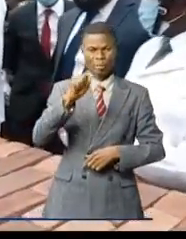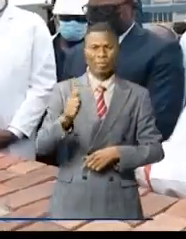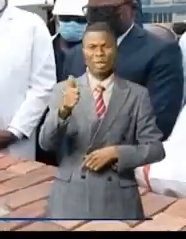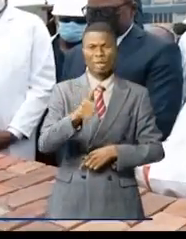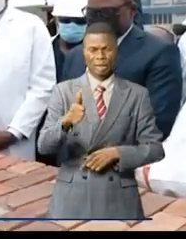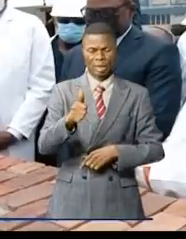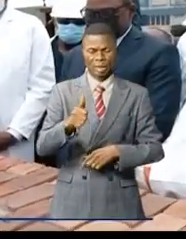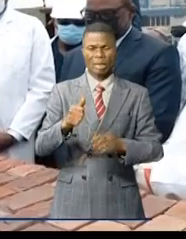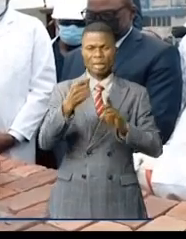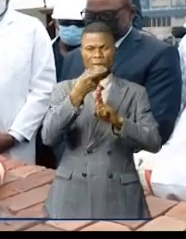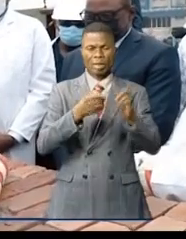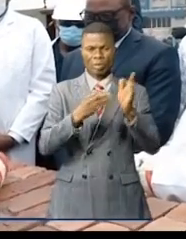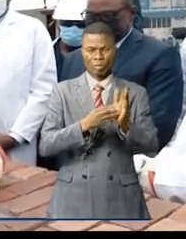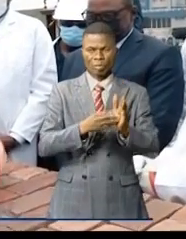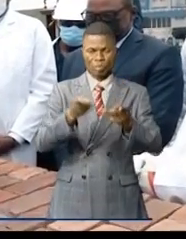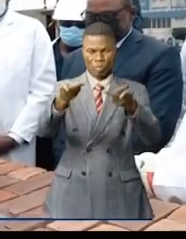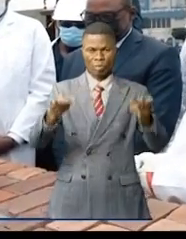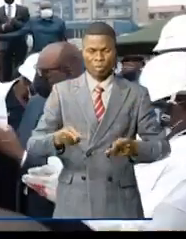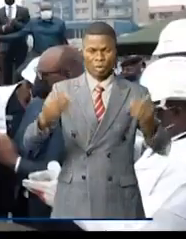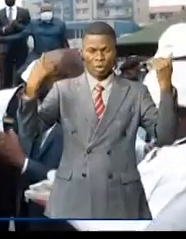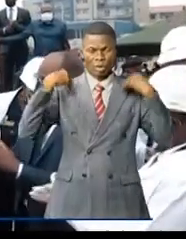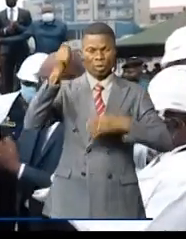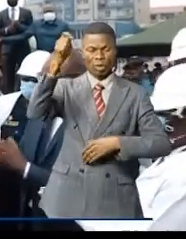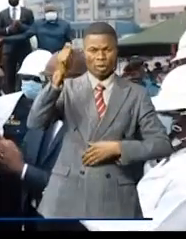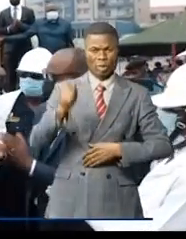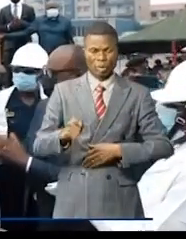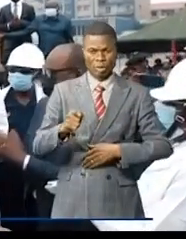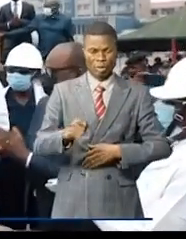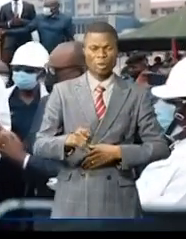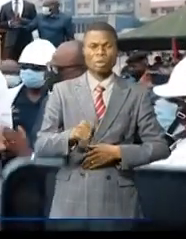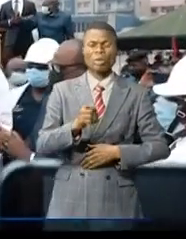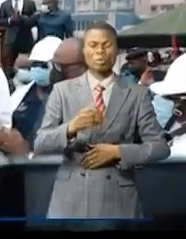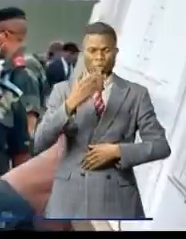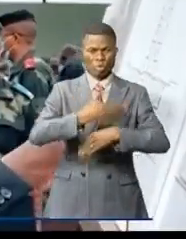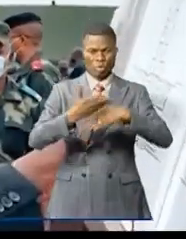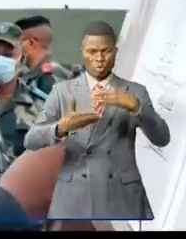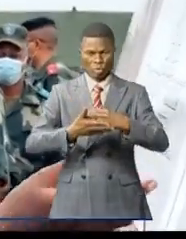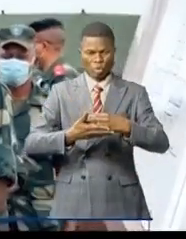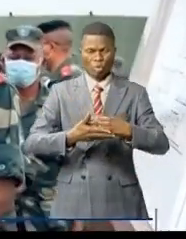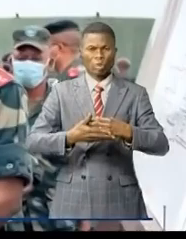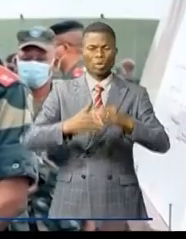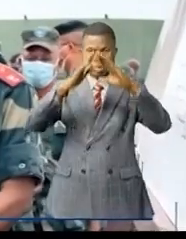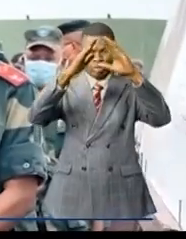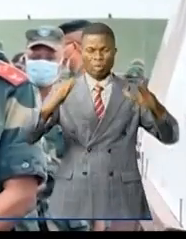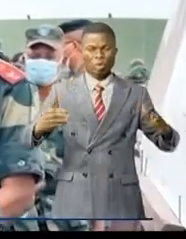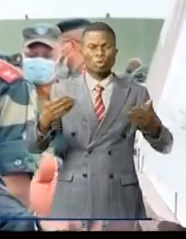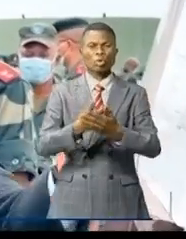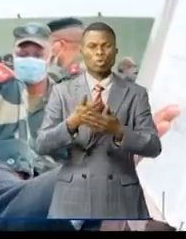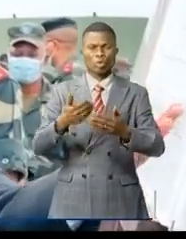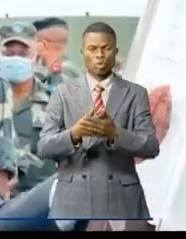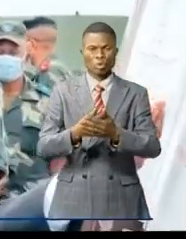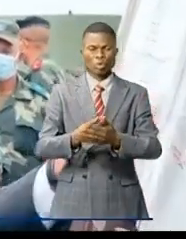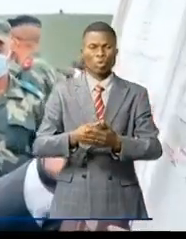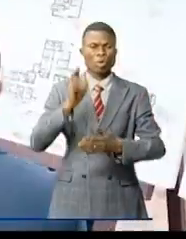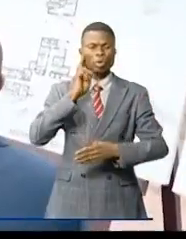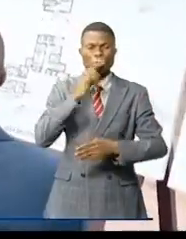2021 dans l'enceinte du camp lieutenant-colonel Kokolo à la pose de la première pierre de la construction du nouveau bâtiment de l'Hôtel